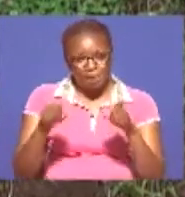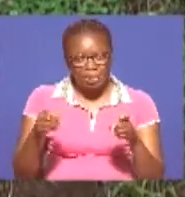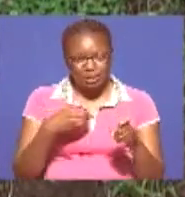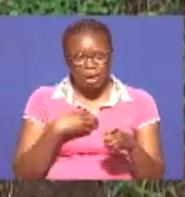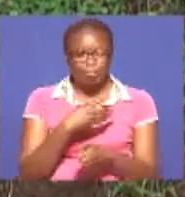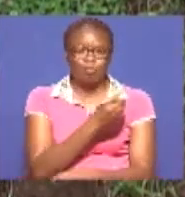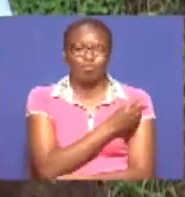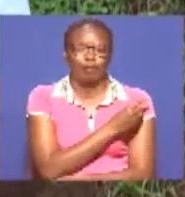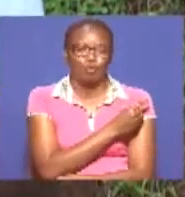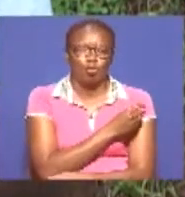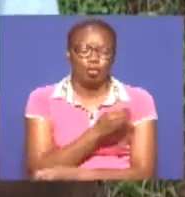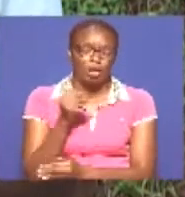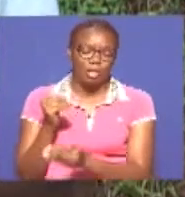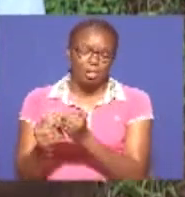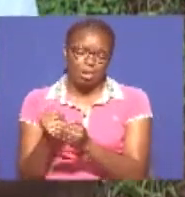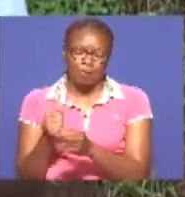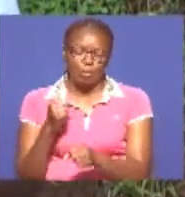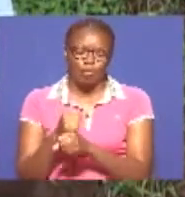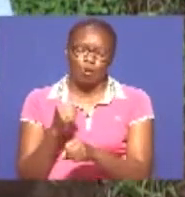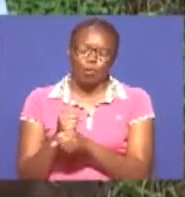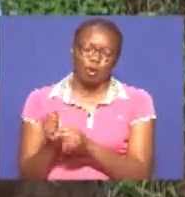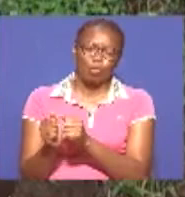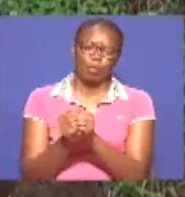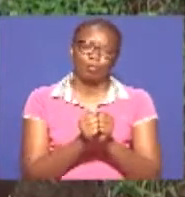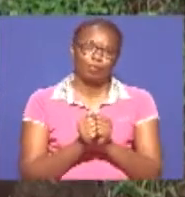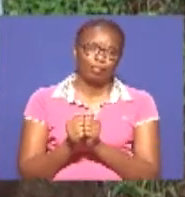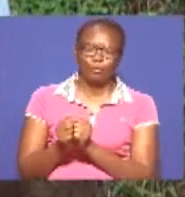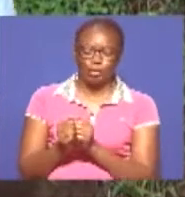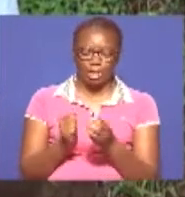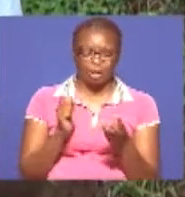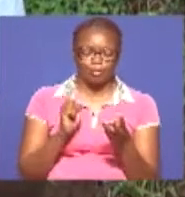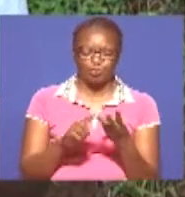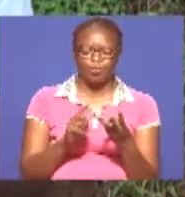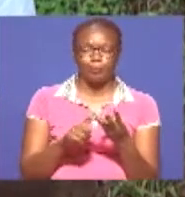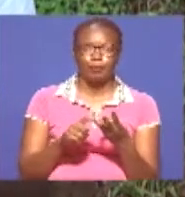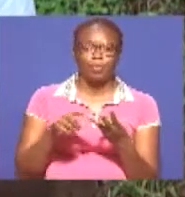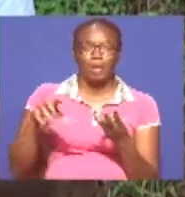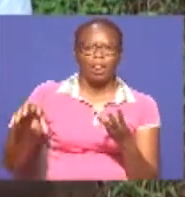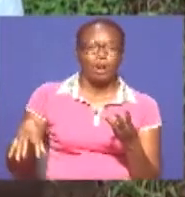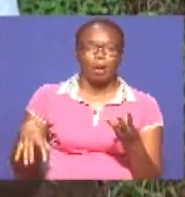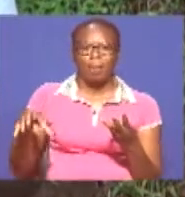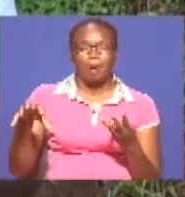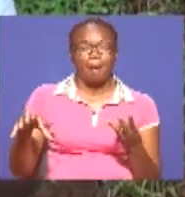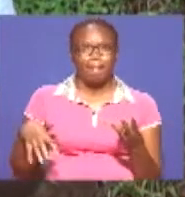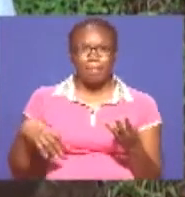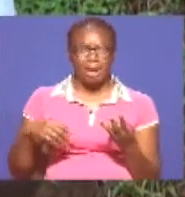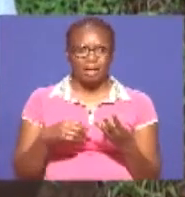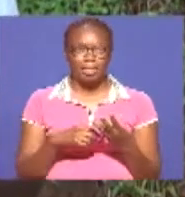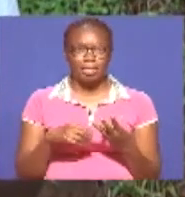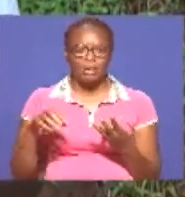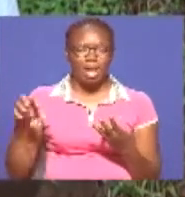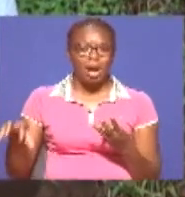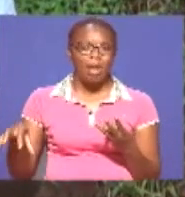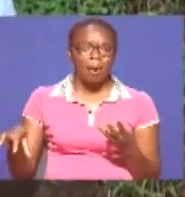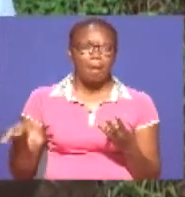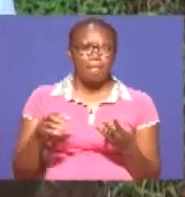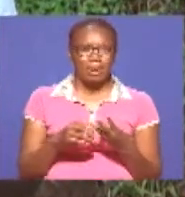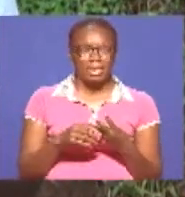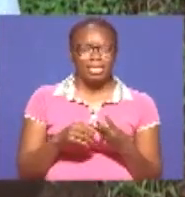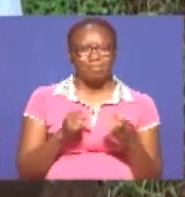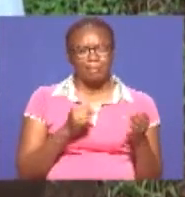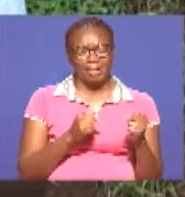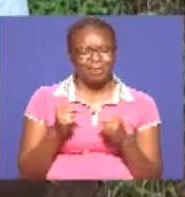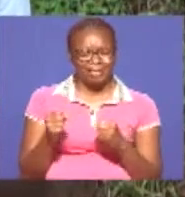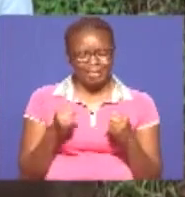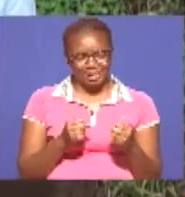soko Wakati ngurue wako wamefika kuena nyama Unapata soko haiko sawa Kwa hivo